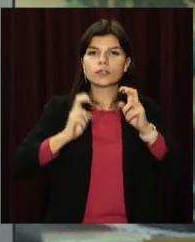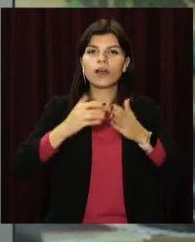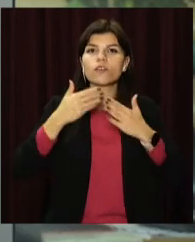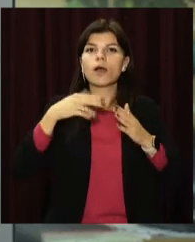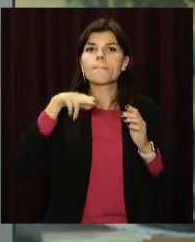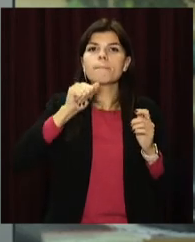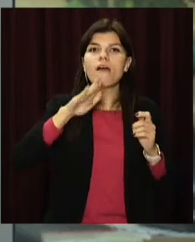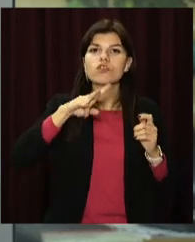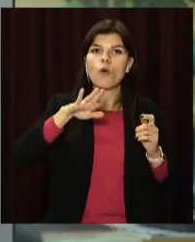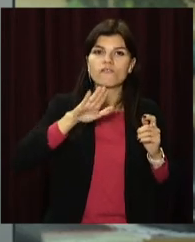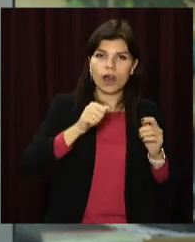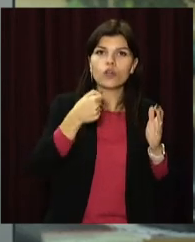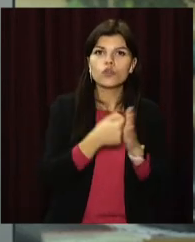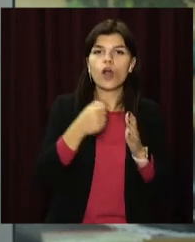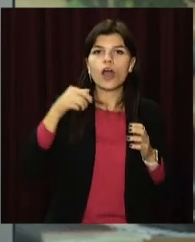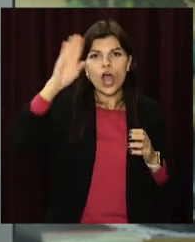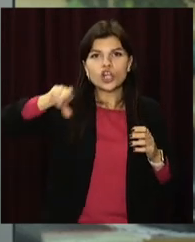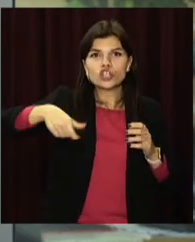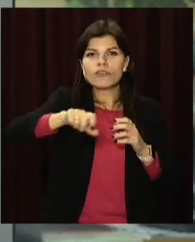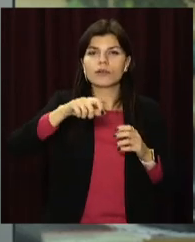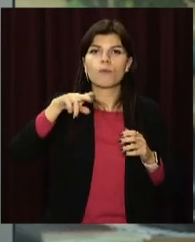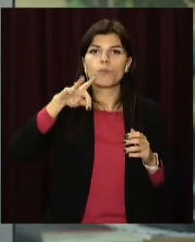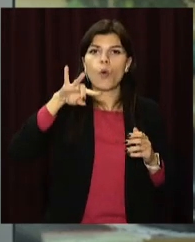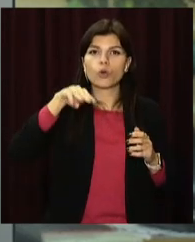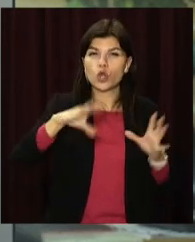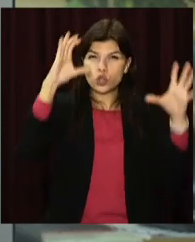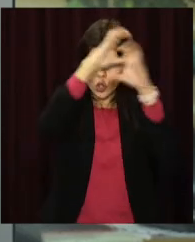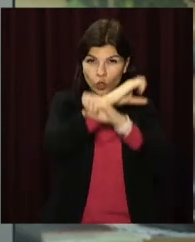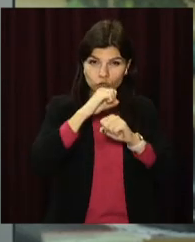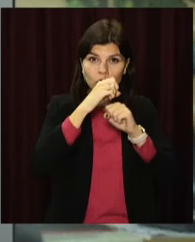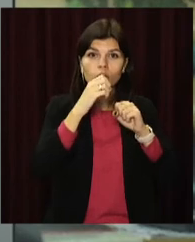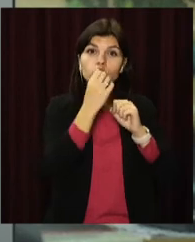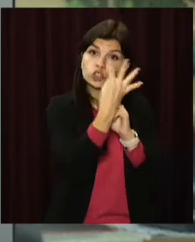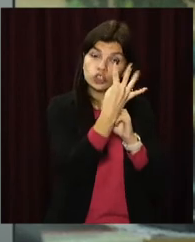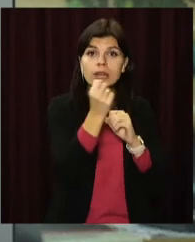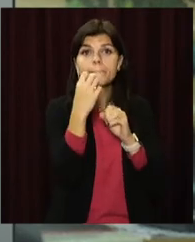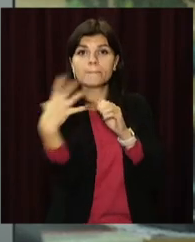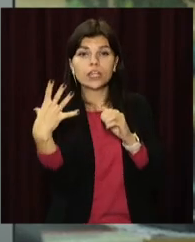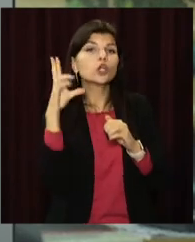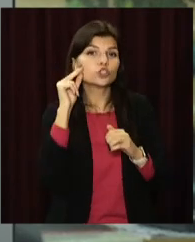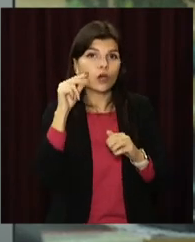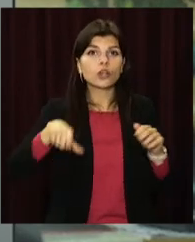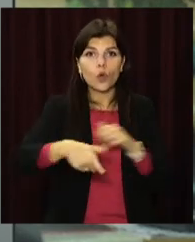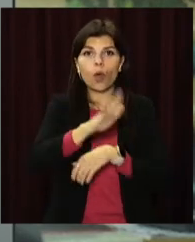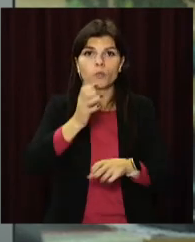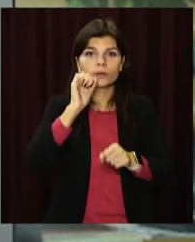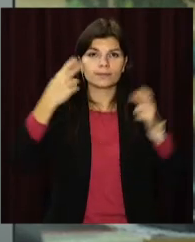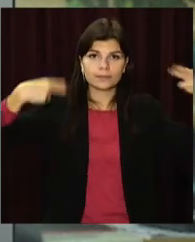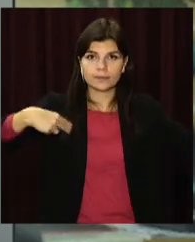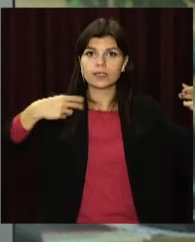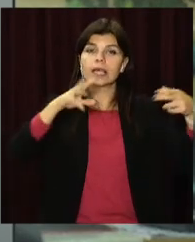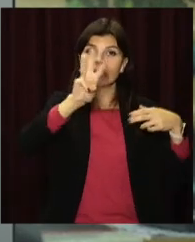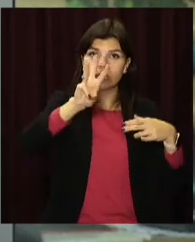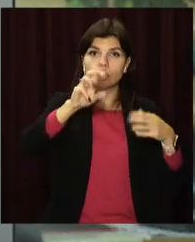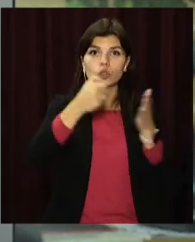вулиці Павлова до річкового порту. Станеться це в ніч з 14 на 15 листопада. Дорога буде перекрита з 3